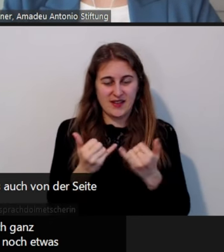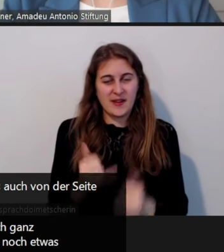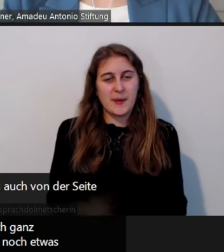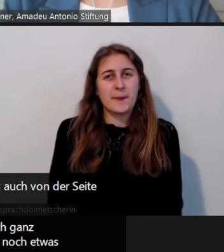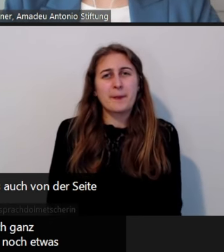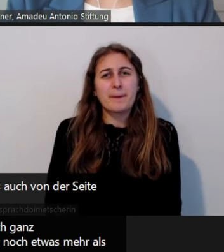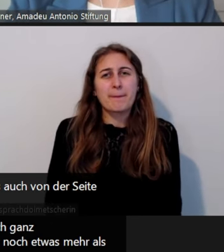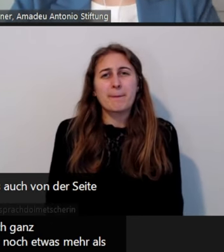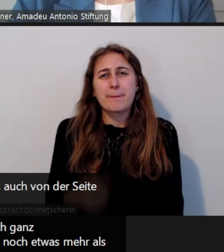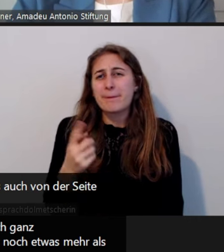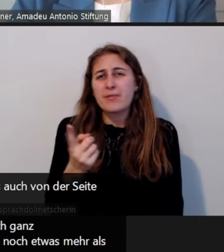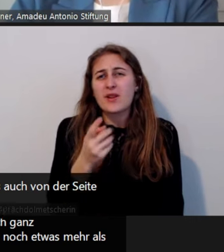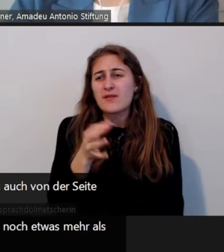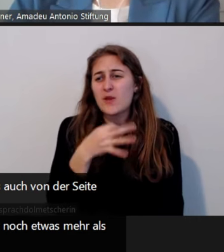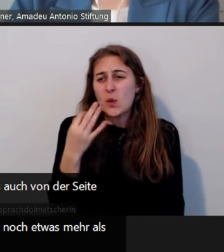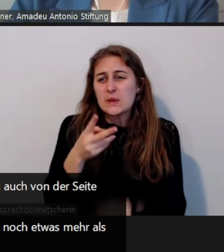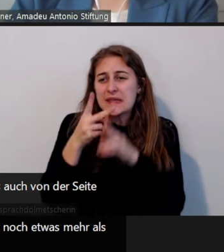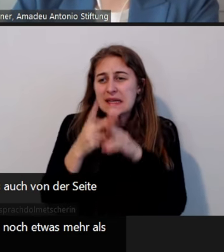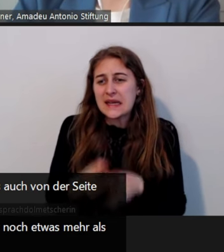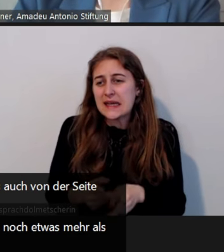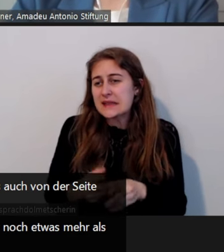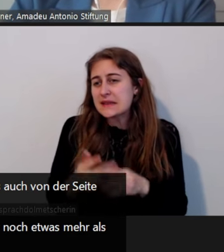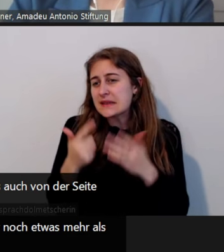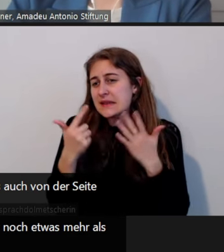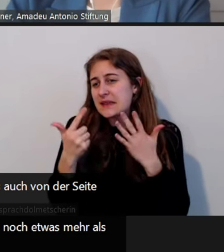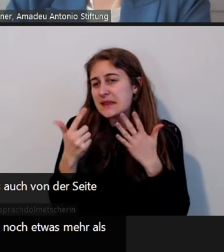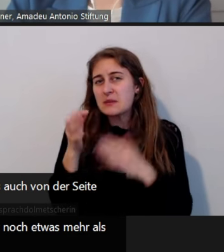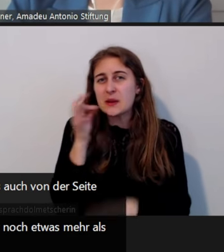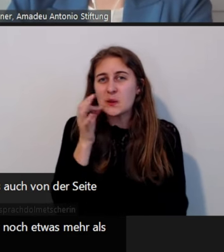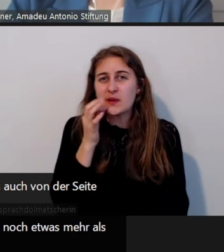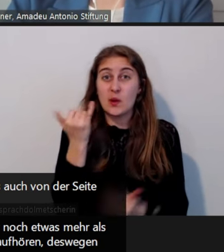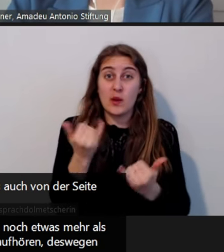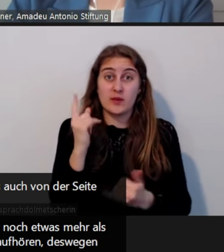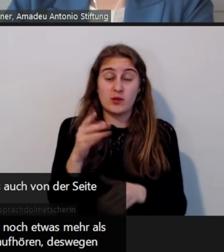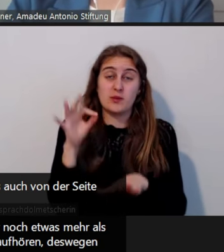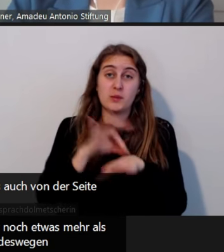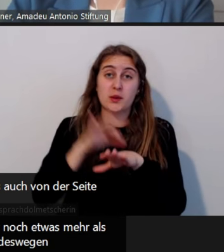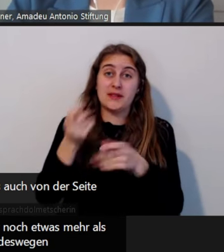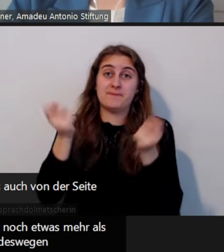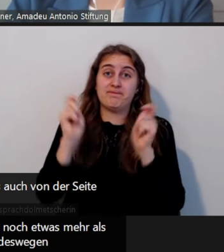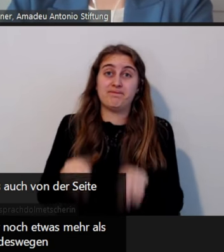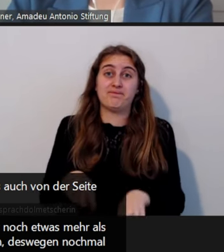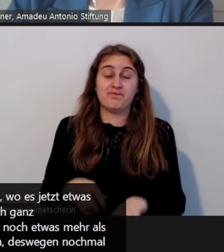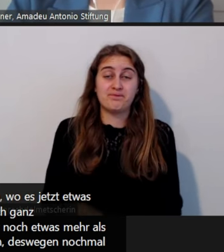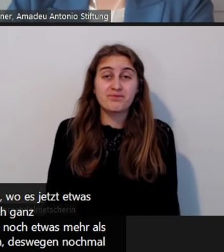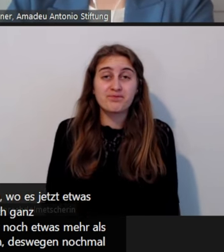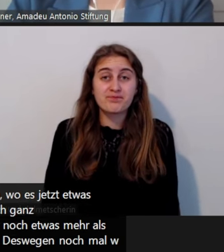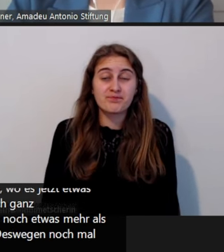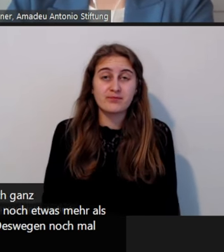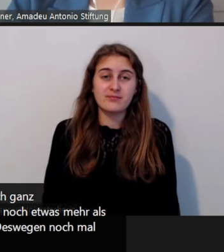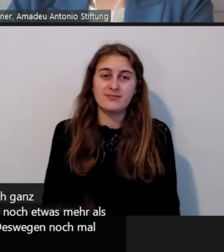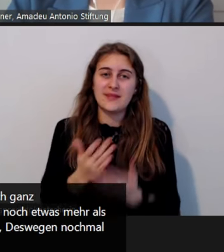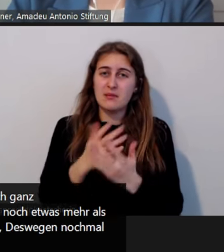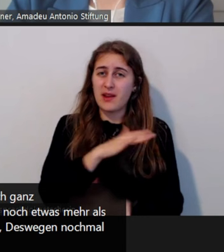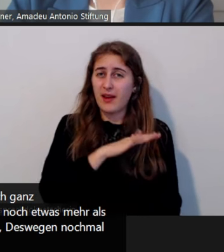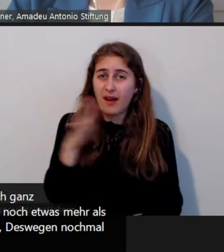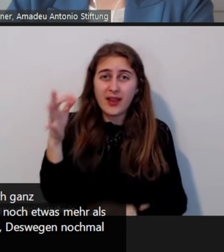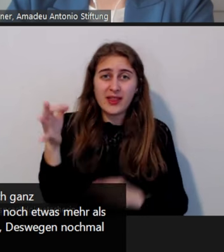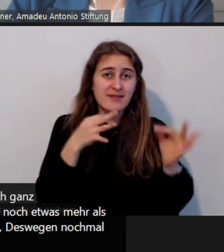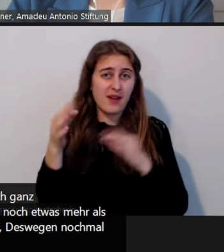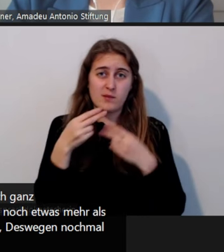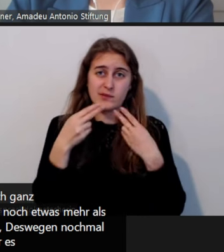etwas mehr als sechs Minuten, sieben Minuten, wir müssen sehr pünktlich heute aufhören, deswegen nochmal, wir werden nicht alle Fragen beantworten können.